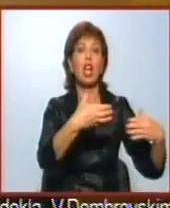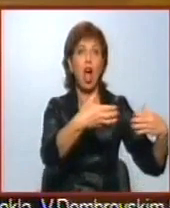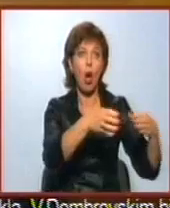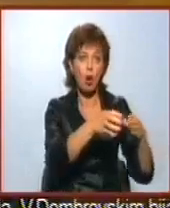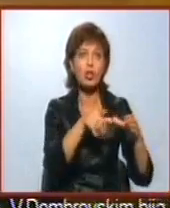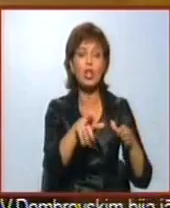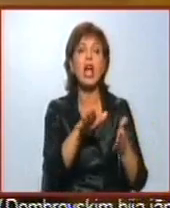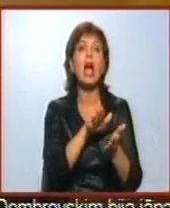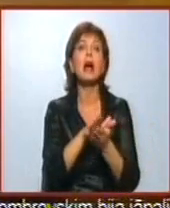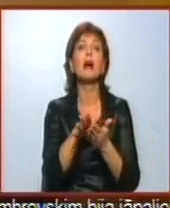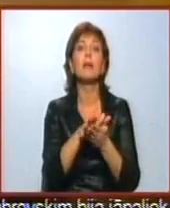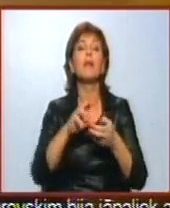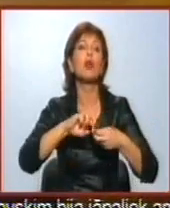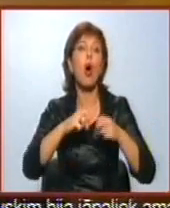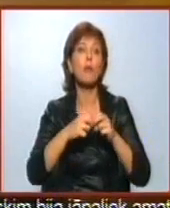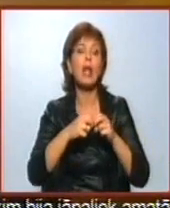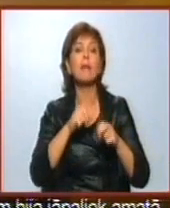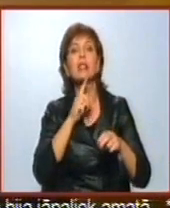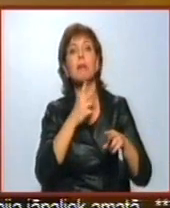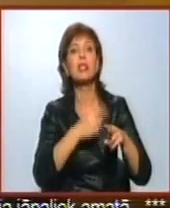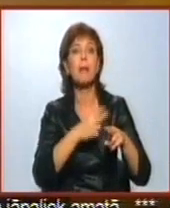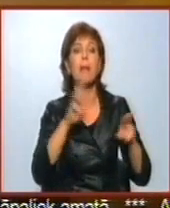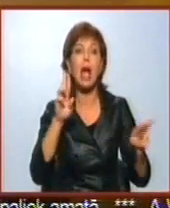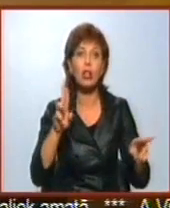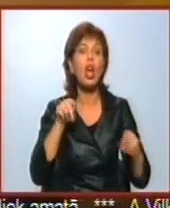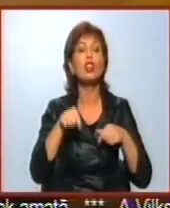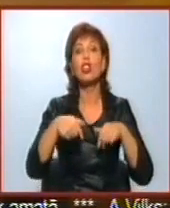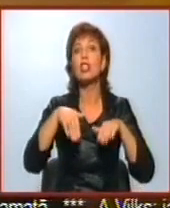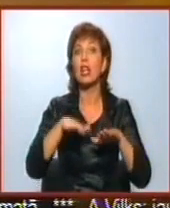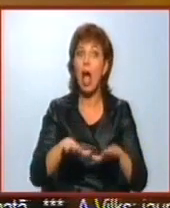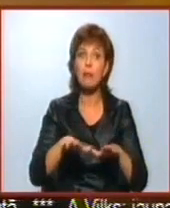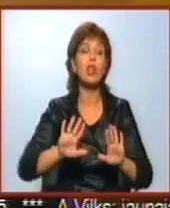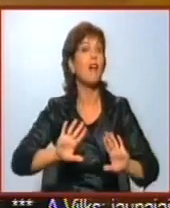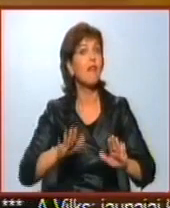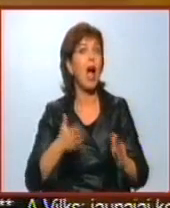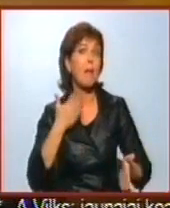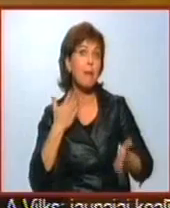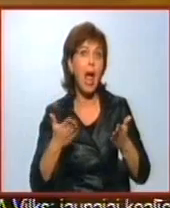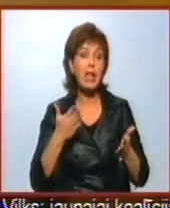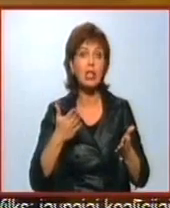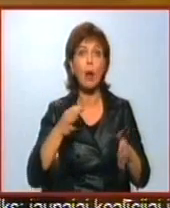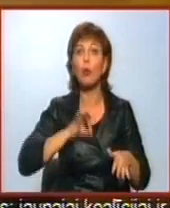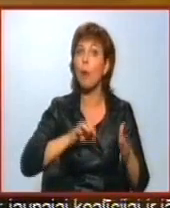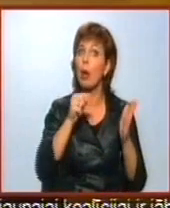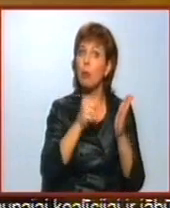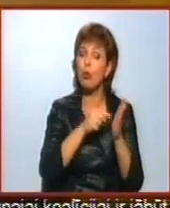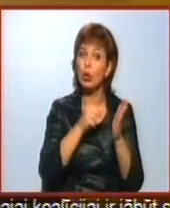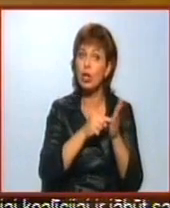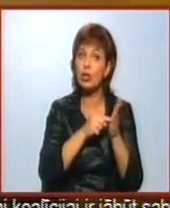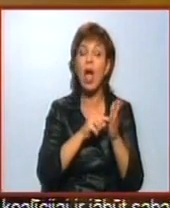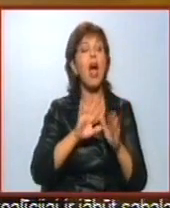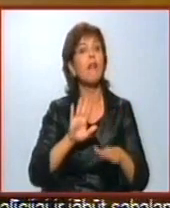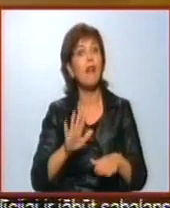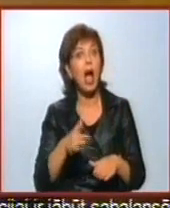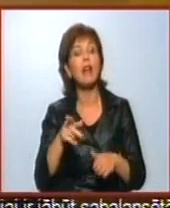problēmas ar liepaisu metalu un daudzēlu cikas problēmas. Šis lēmums izskatās, kā vainamēģinājums nopilnīt punktus uz strādīļas retna,